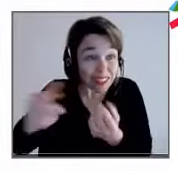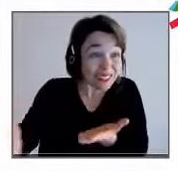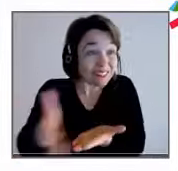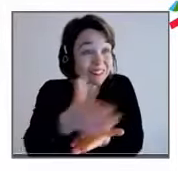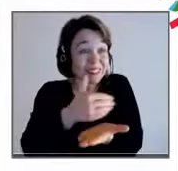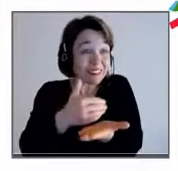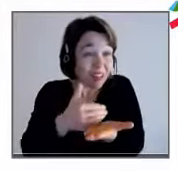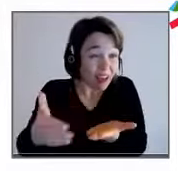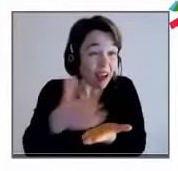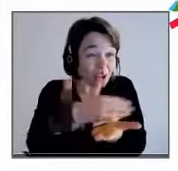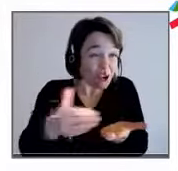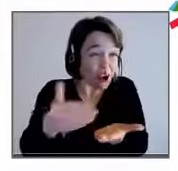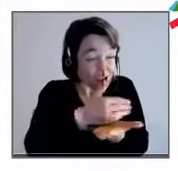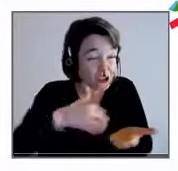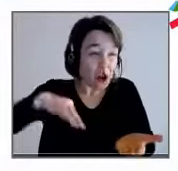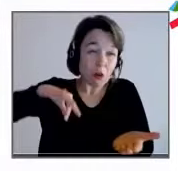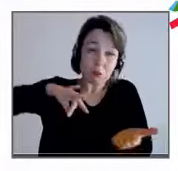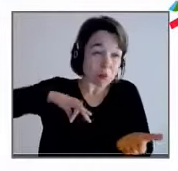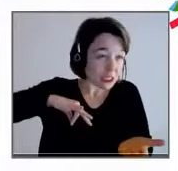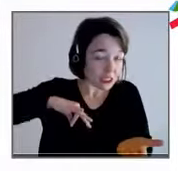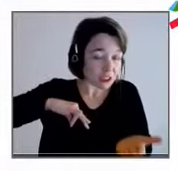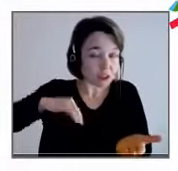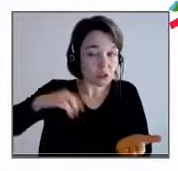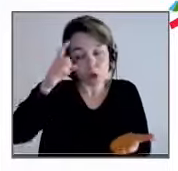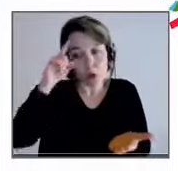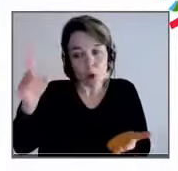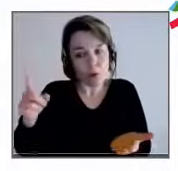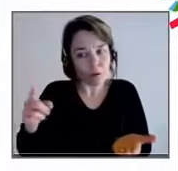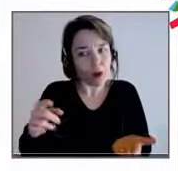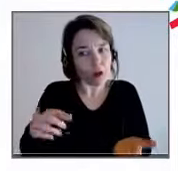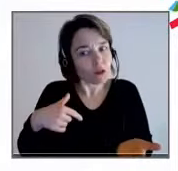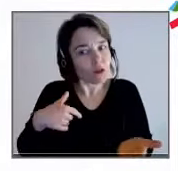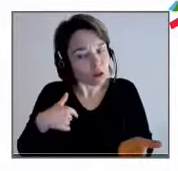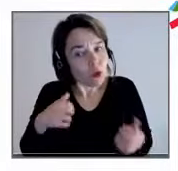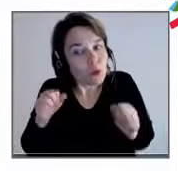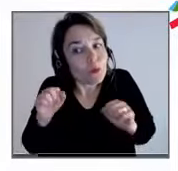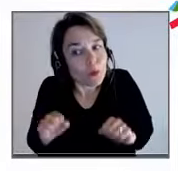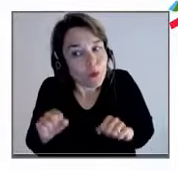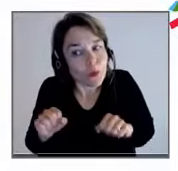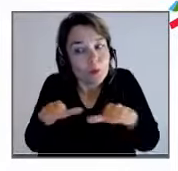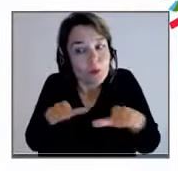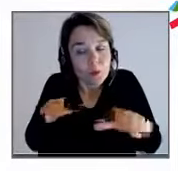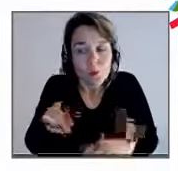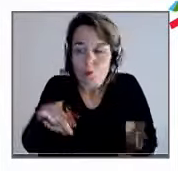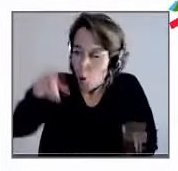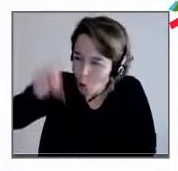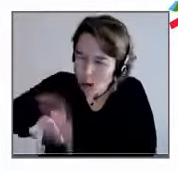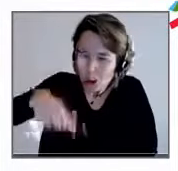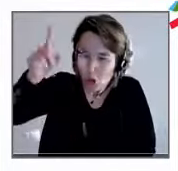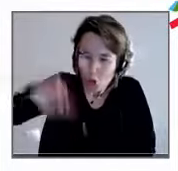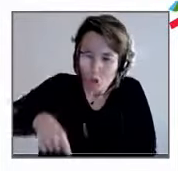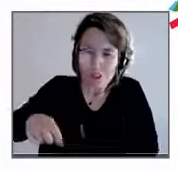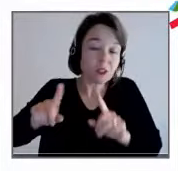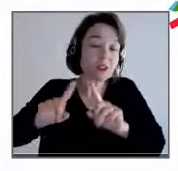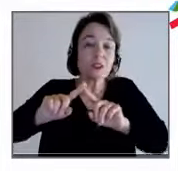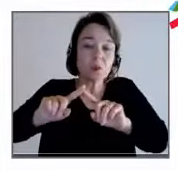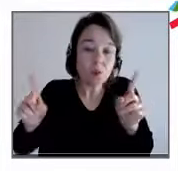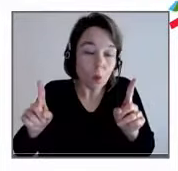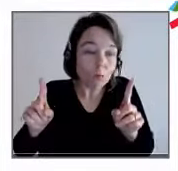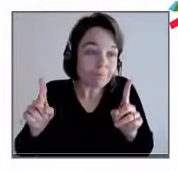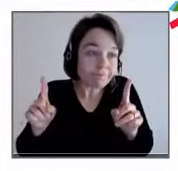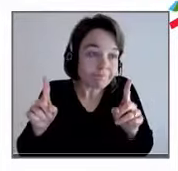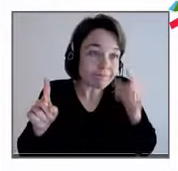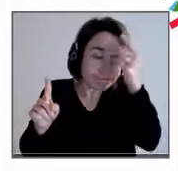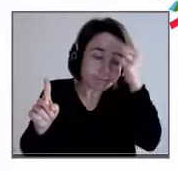C'est un moyen, ça n'est pas un but. L'un des bouleversements les plus fondamentaux des années 80, mais qui a donné aussi